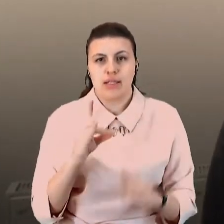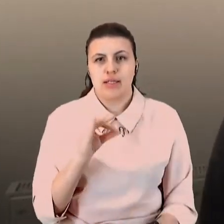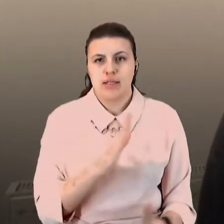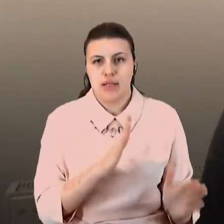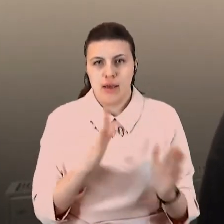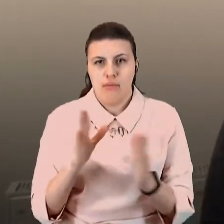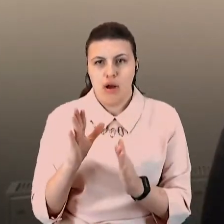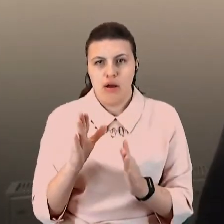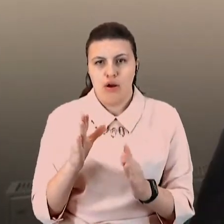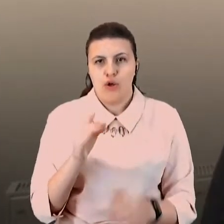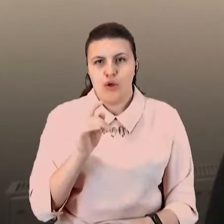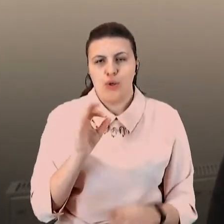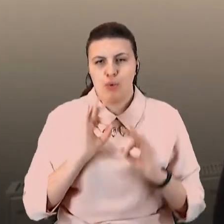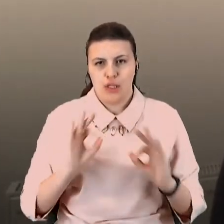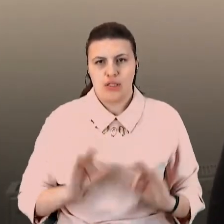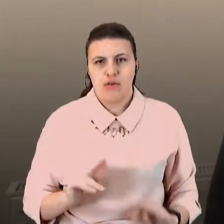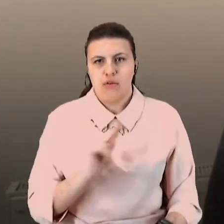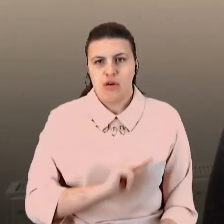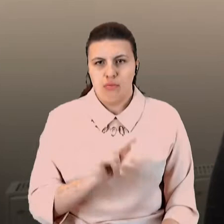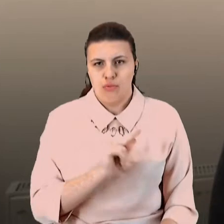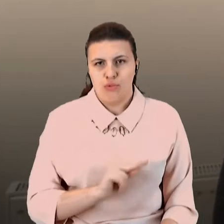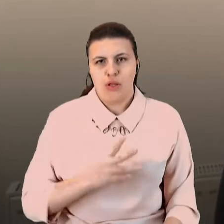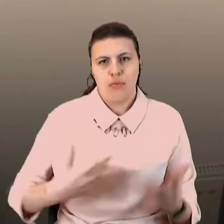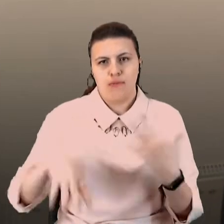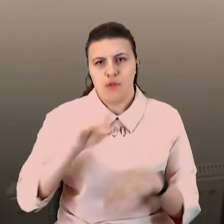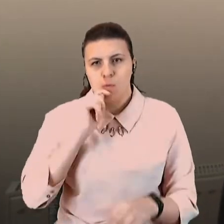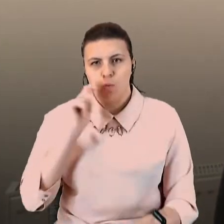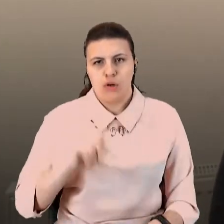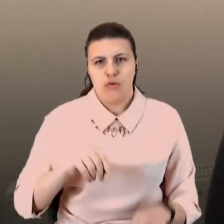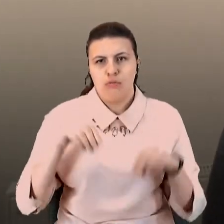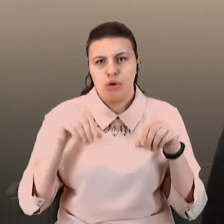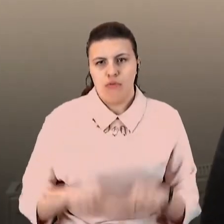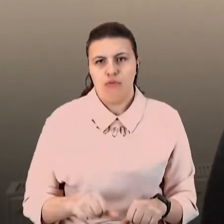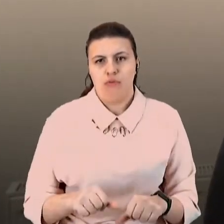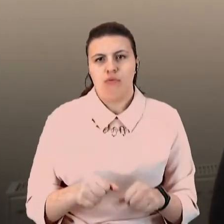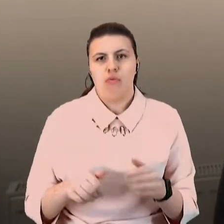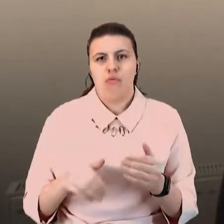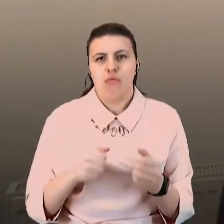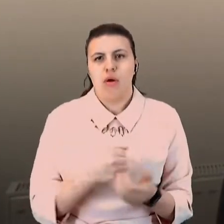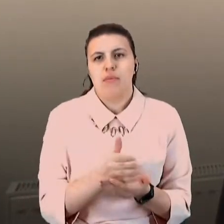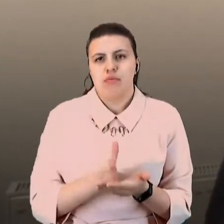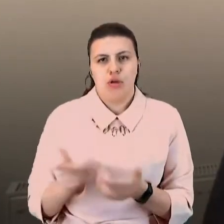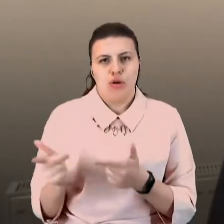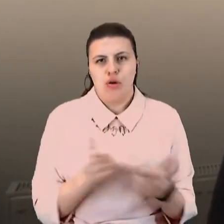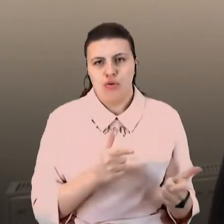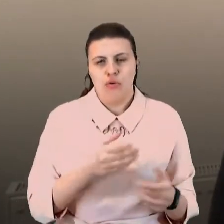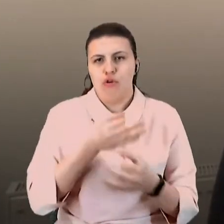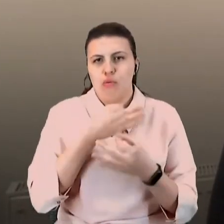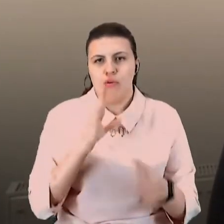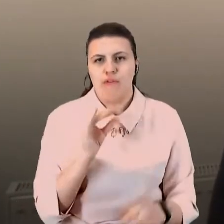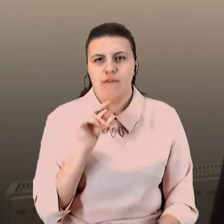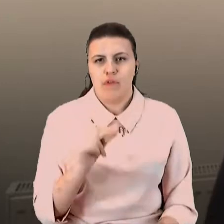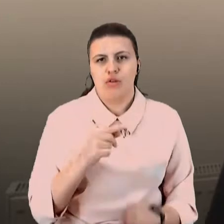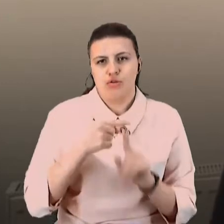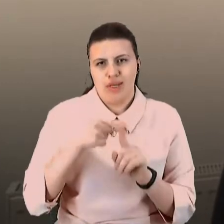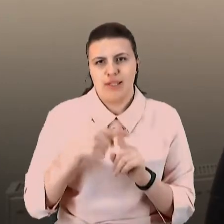України. Так от, в правовому смислі ми готові обезпечити будь і позитивного людину допомогу, а також консультативної і